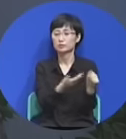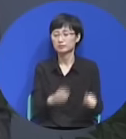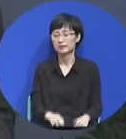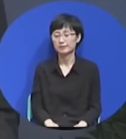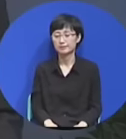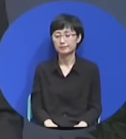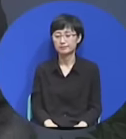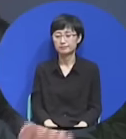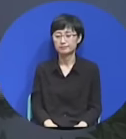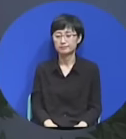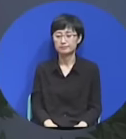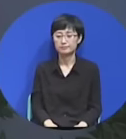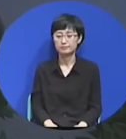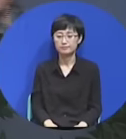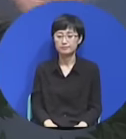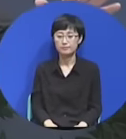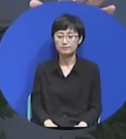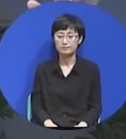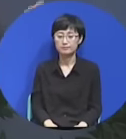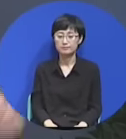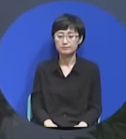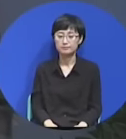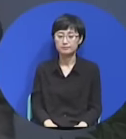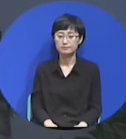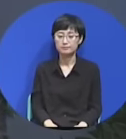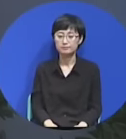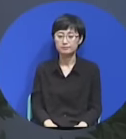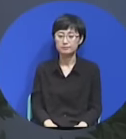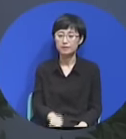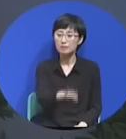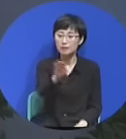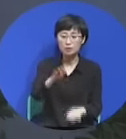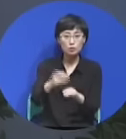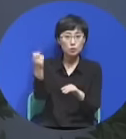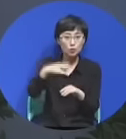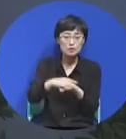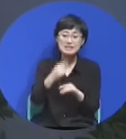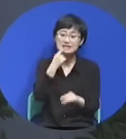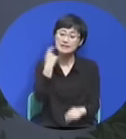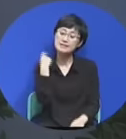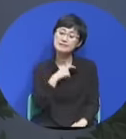말하자면 이제 신부죠. 성직자들만 가득 모인 데서 어떤 사람이 나왔어요.